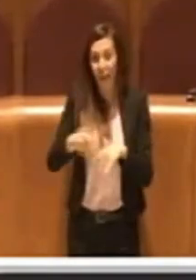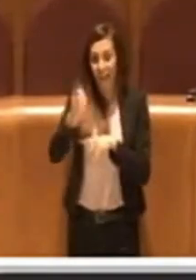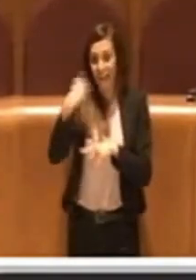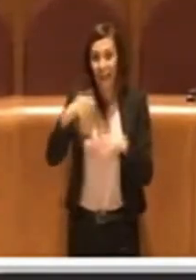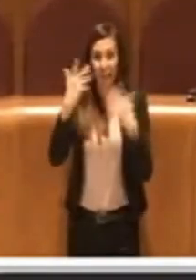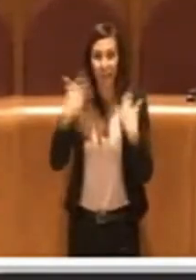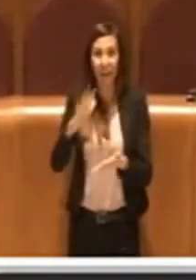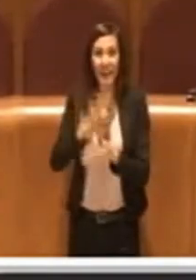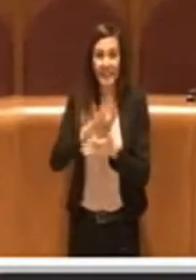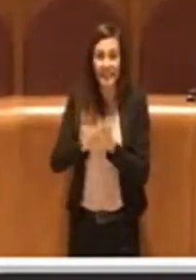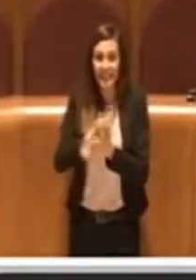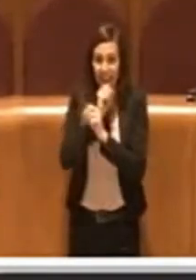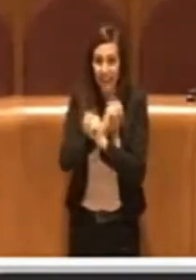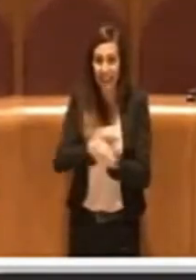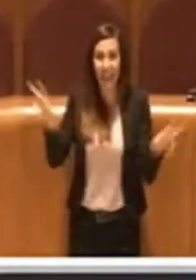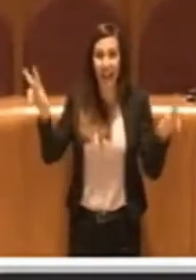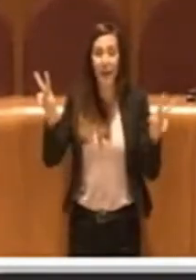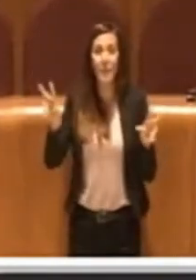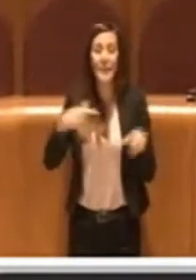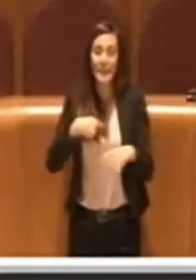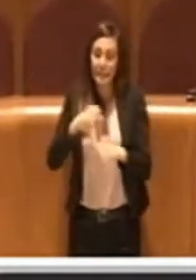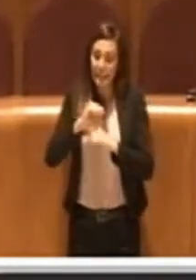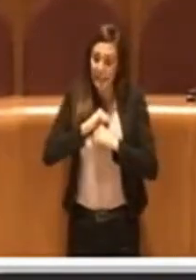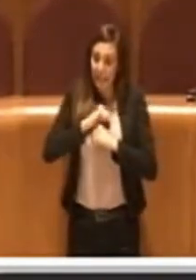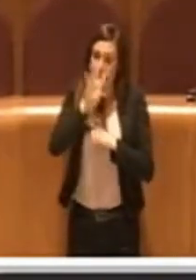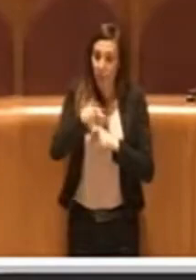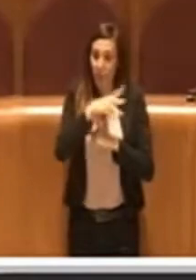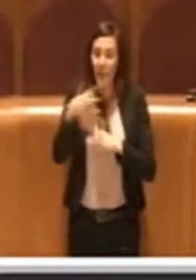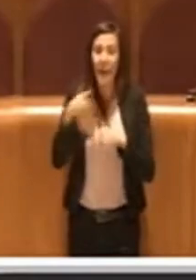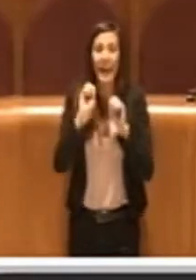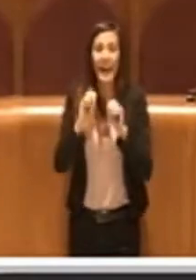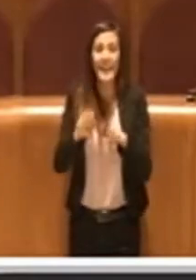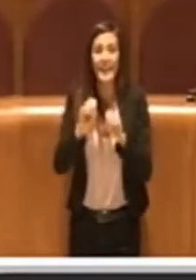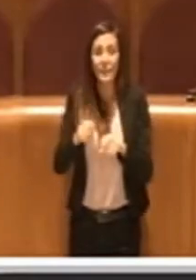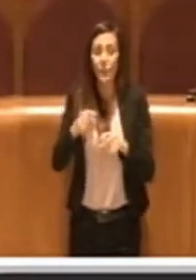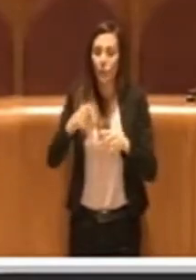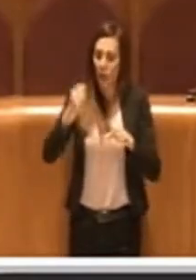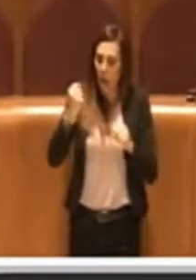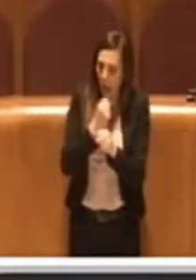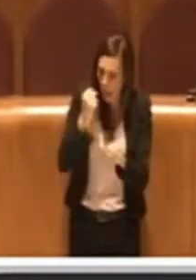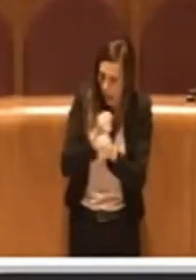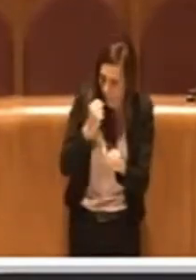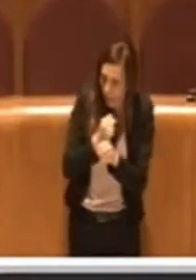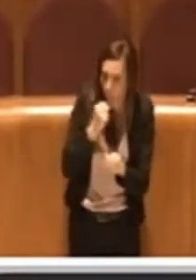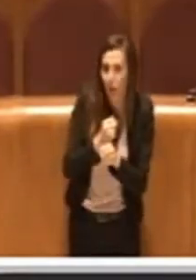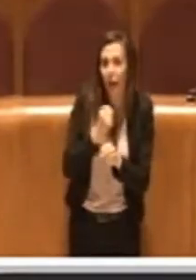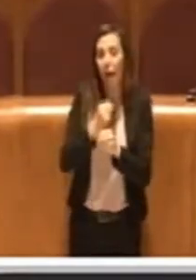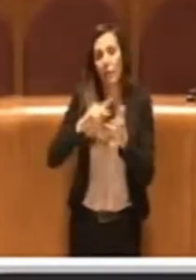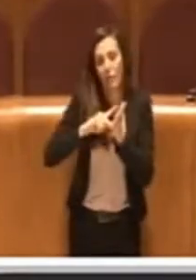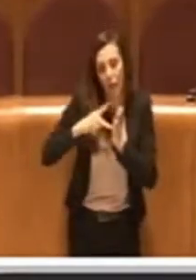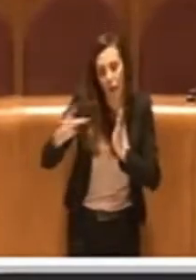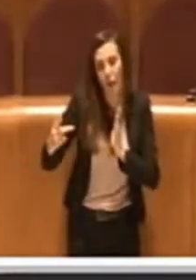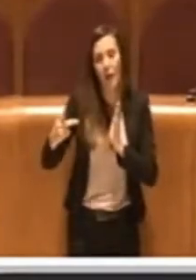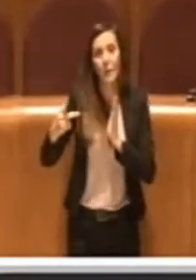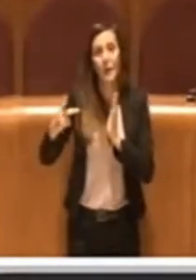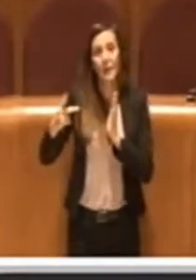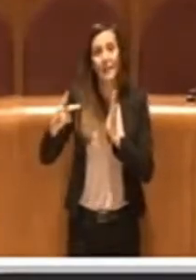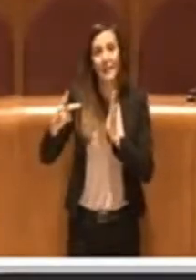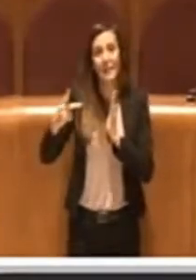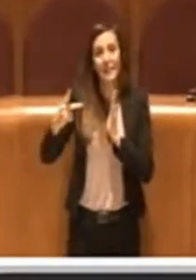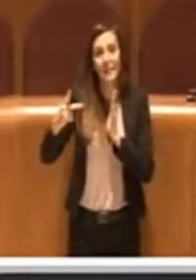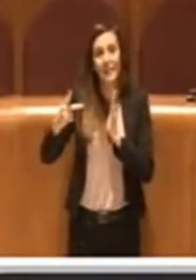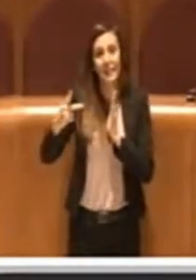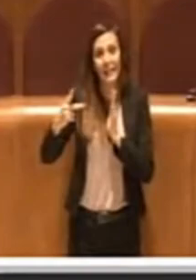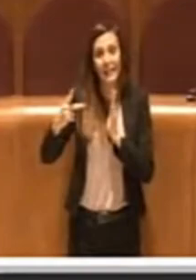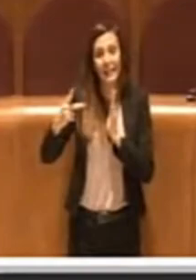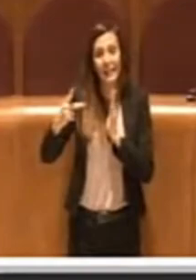ovviamente a mezzo stampa perché crediamo che un piano di rifiuti elaborato comunque anche tecnicamente dalla stessa